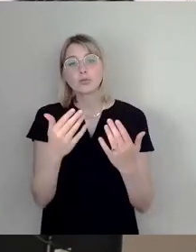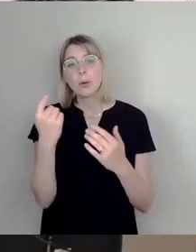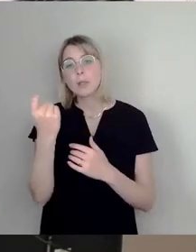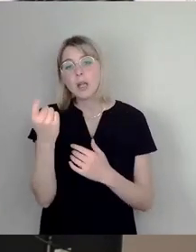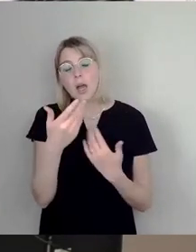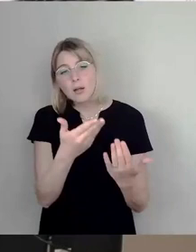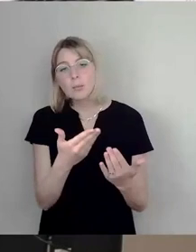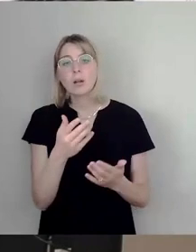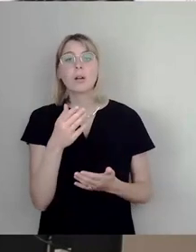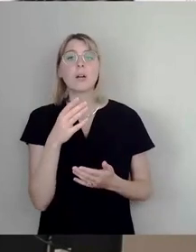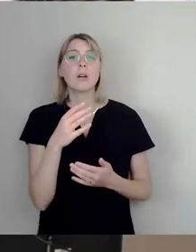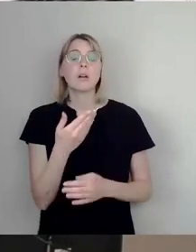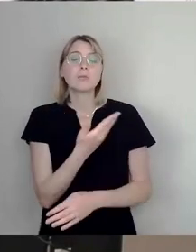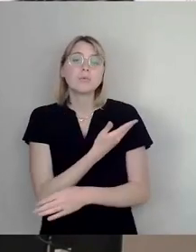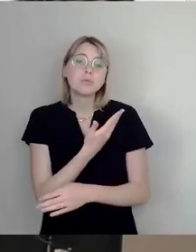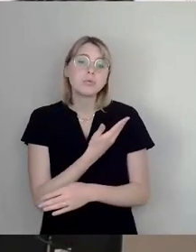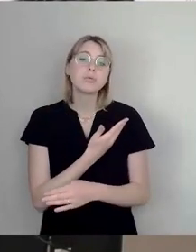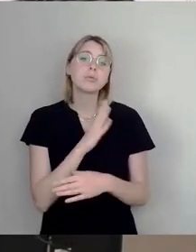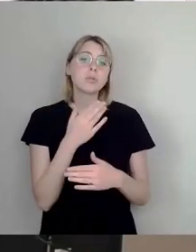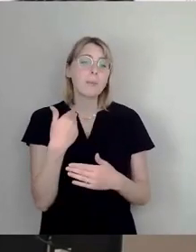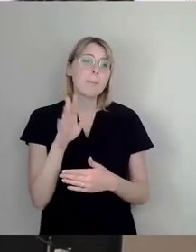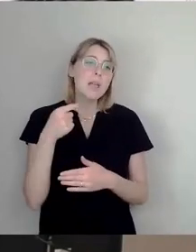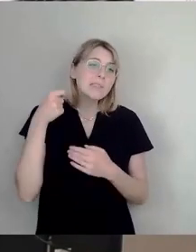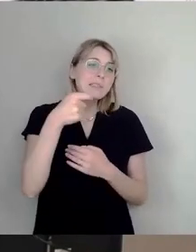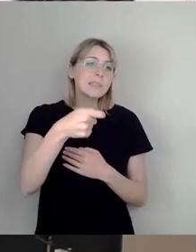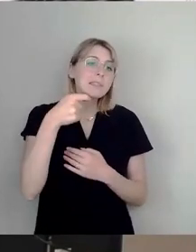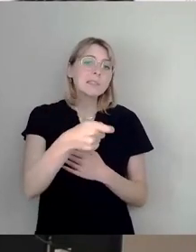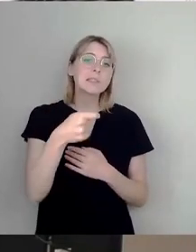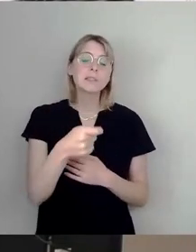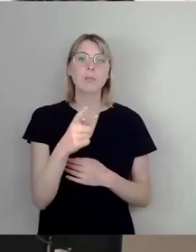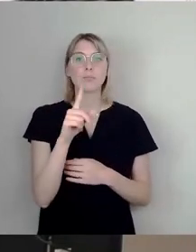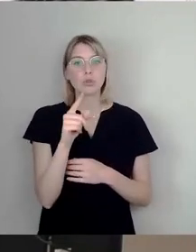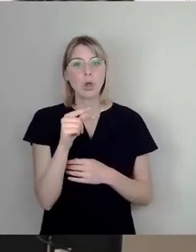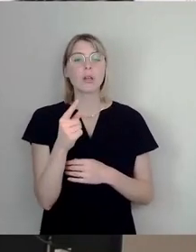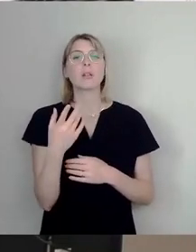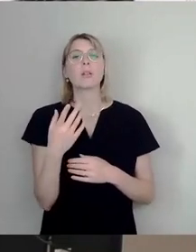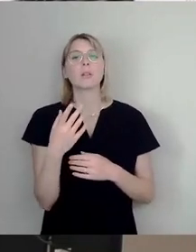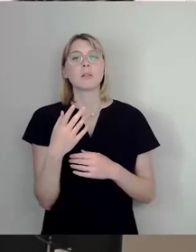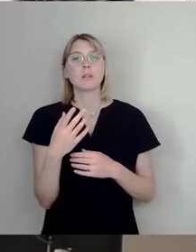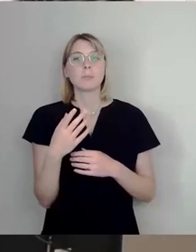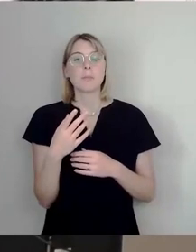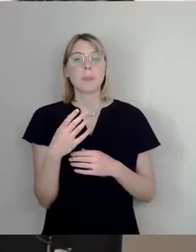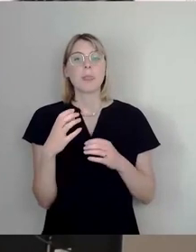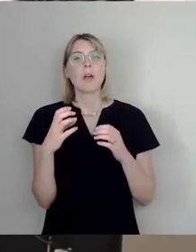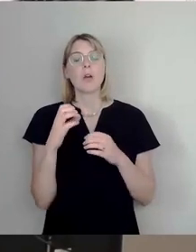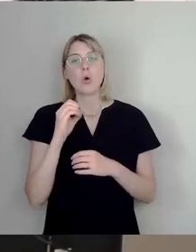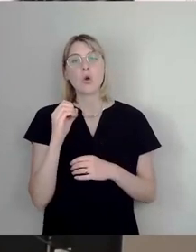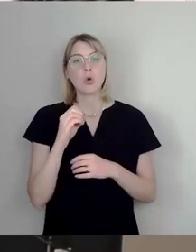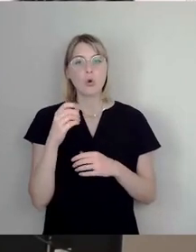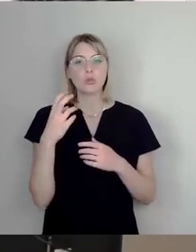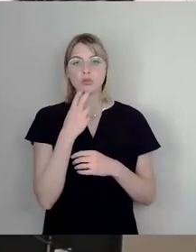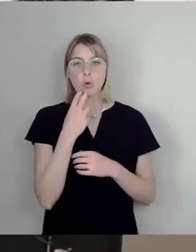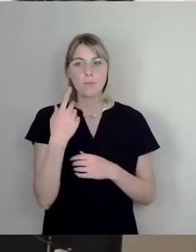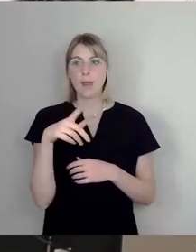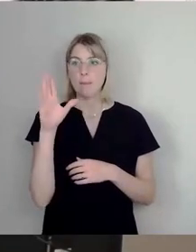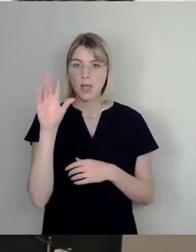so arm, denen stecken wir noch mehr Geld rein. Also Ökostrom wäre billig gewesen gegenüber dem, was die Stadt dort bei den Nebenkosten für